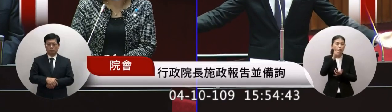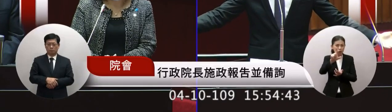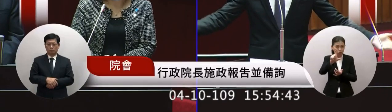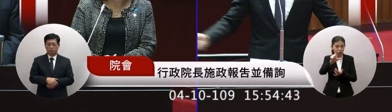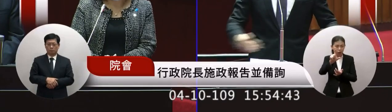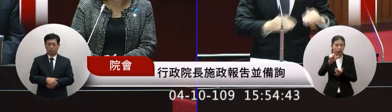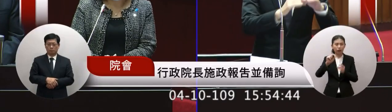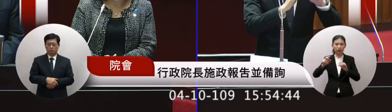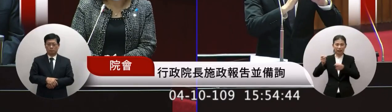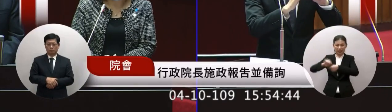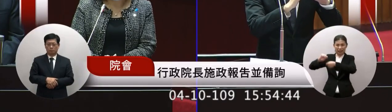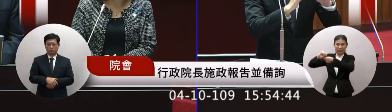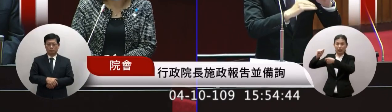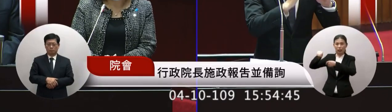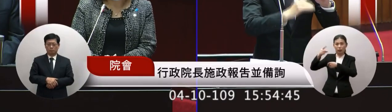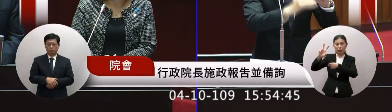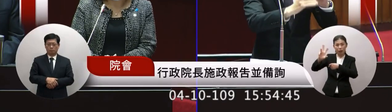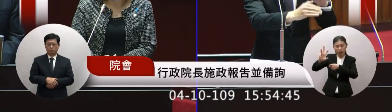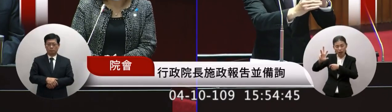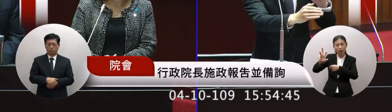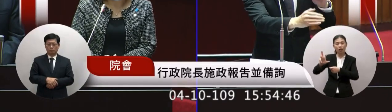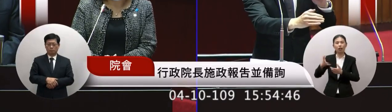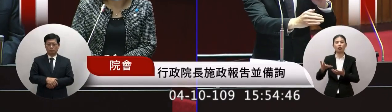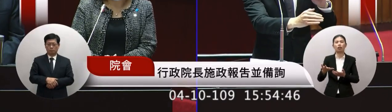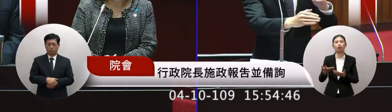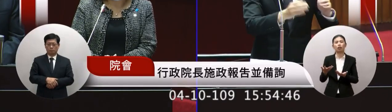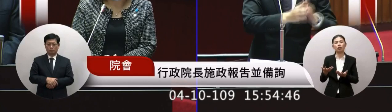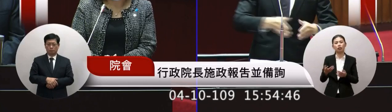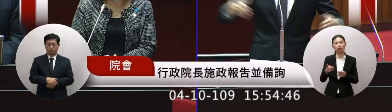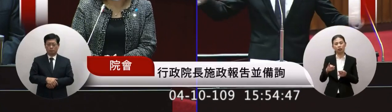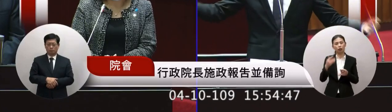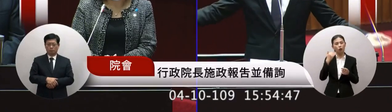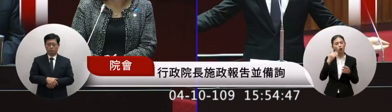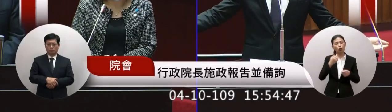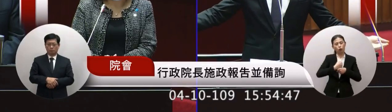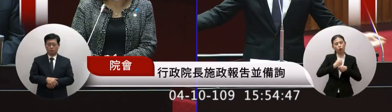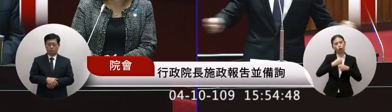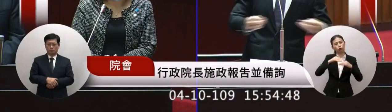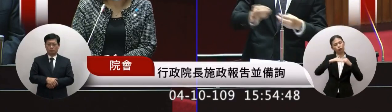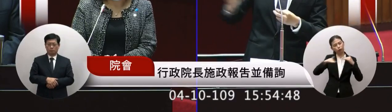賣賣賣賣賣賣賣賣賣賣賣賣賣賣